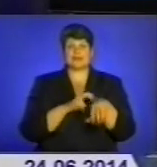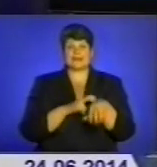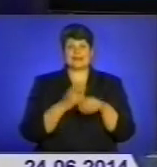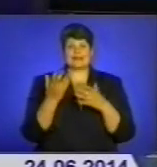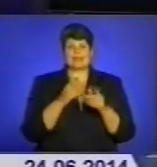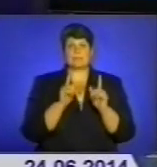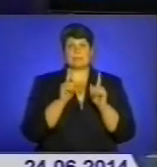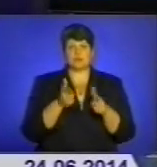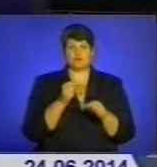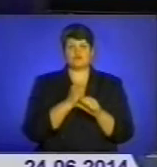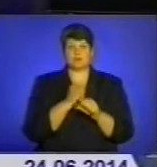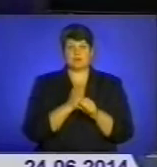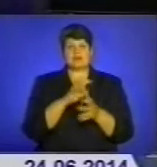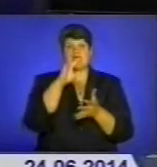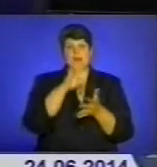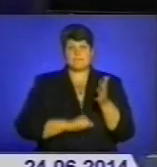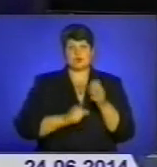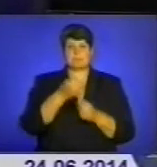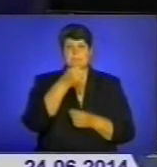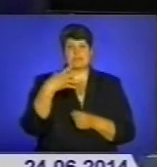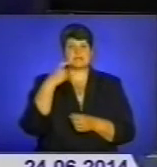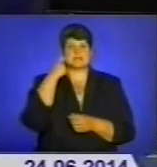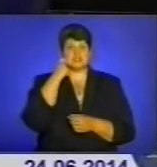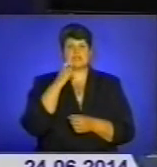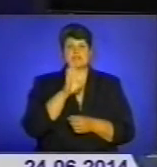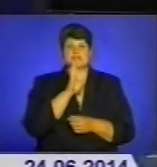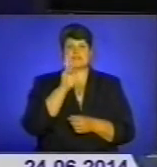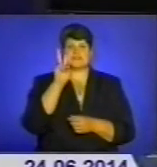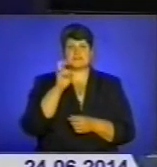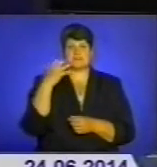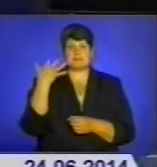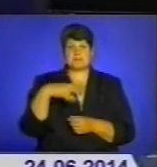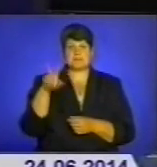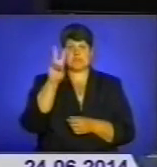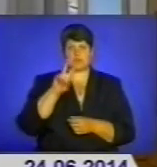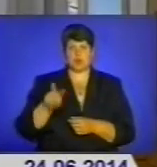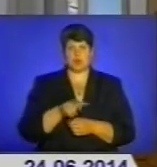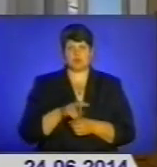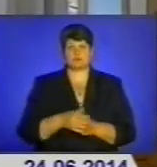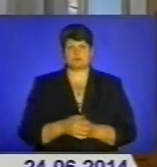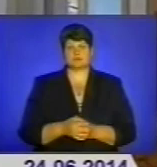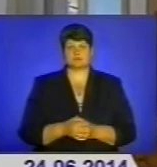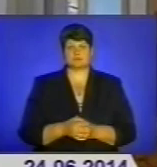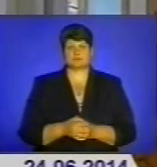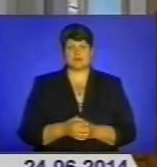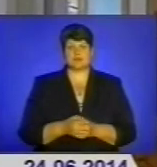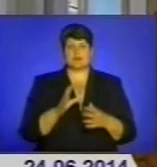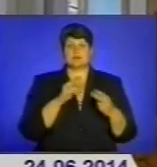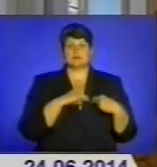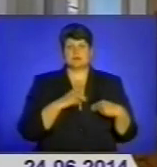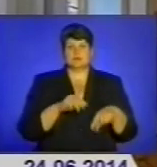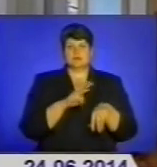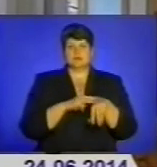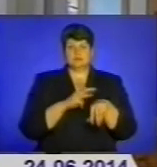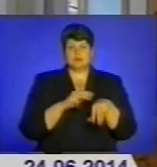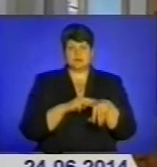погодився зробити аборт 15-річній дівчині за 250 доларів. Півробітники управління Державної